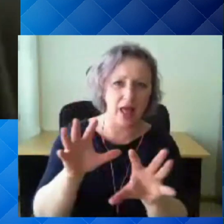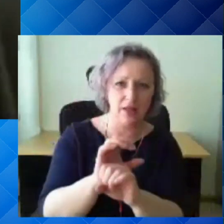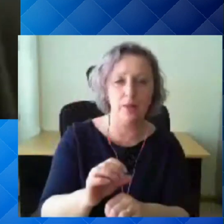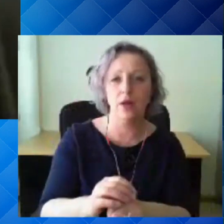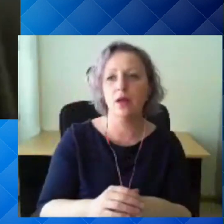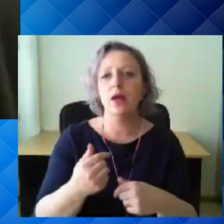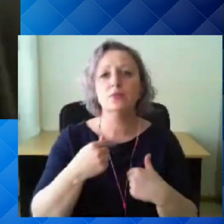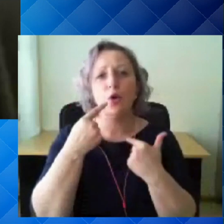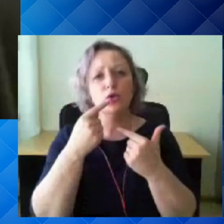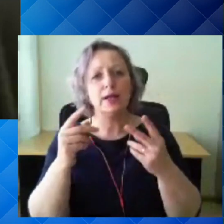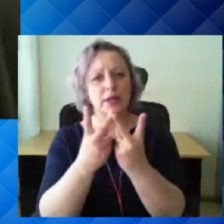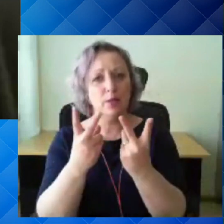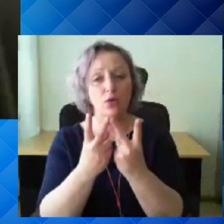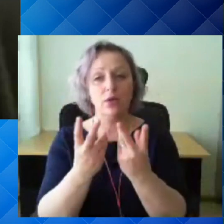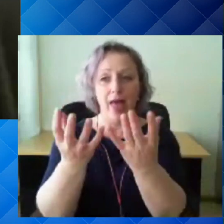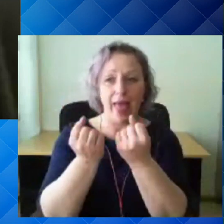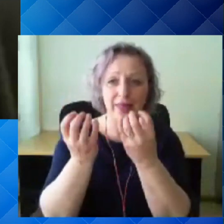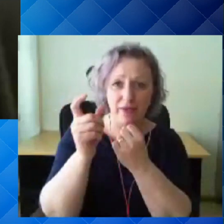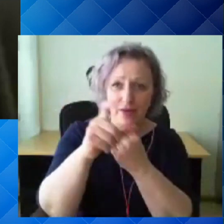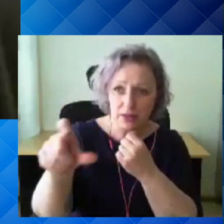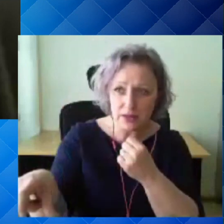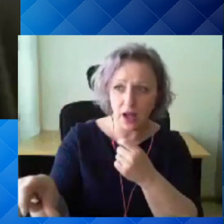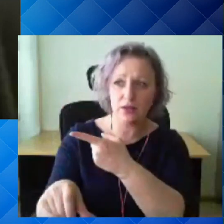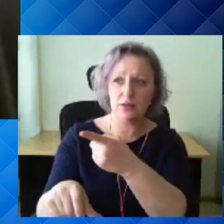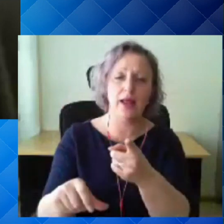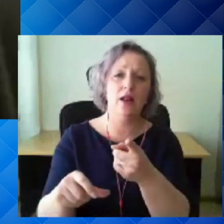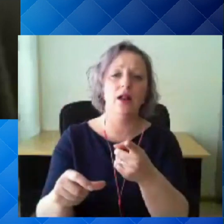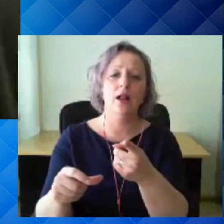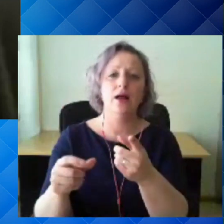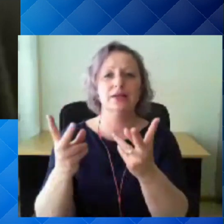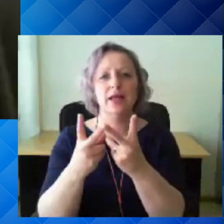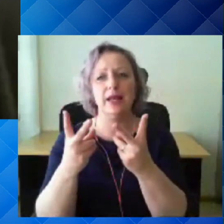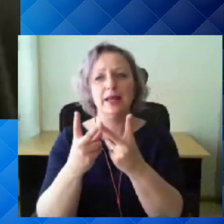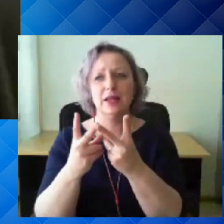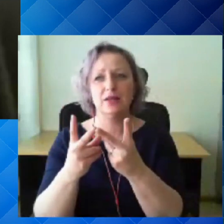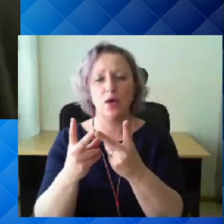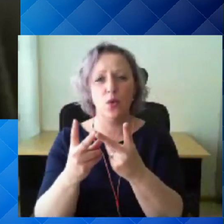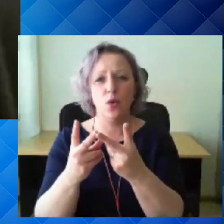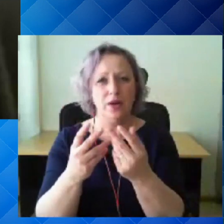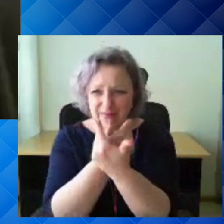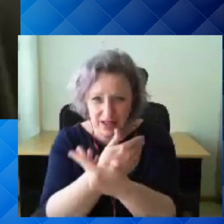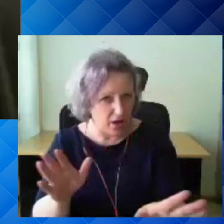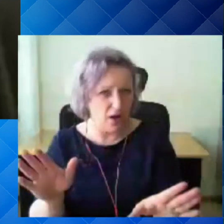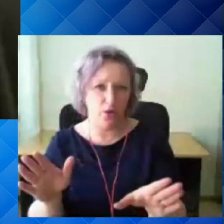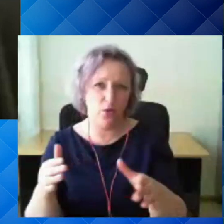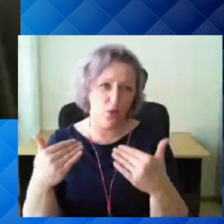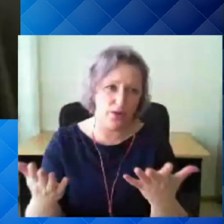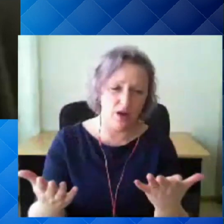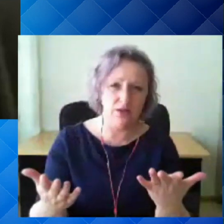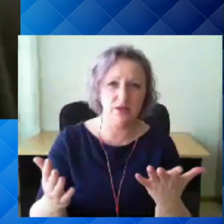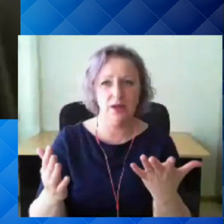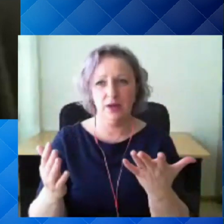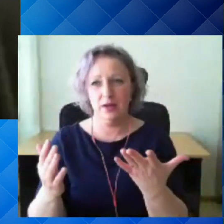sellised tõigendamise küsimusi just riigikantsele ei